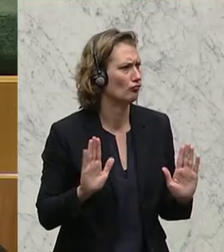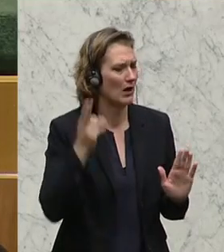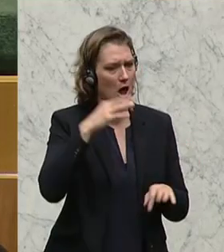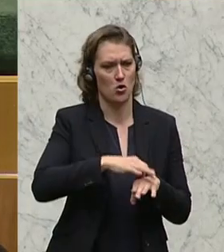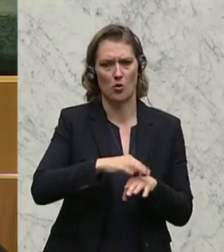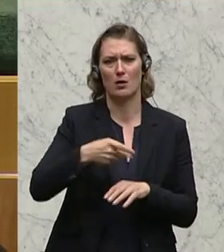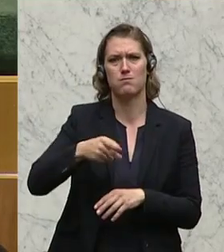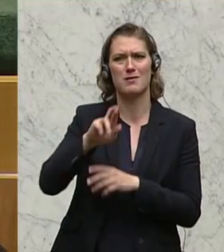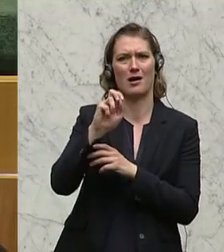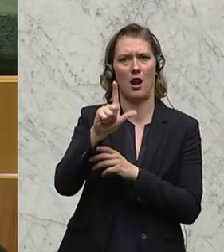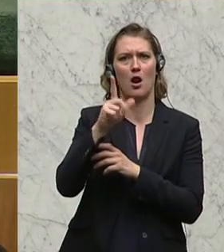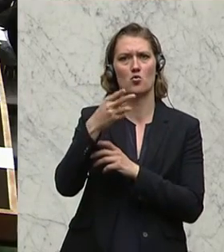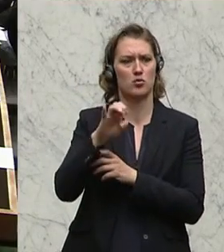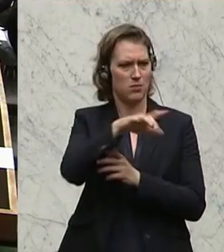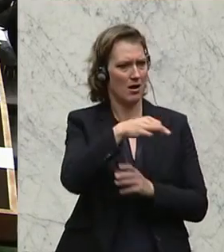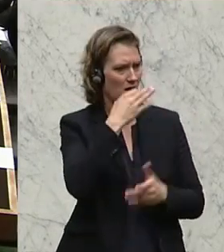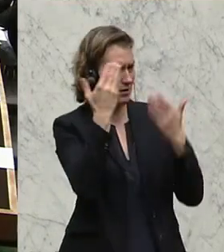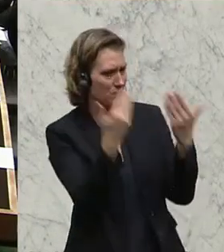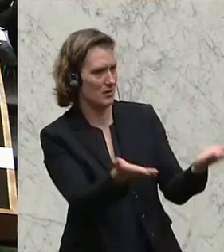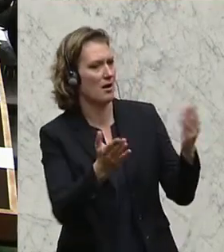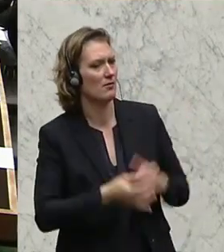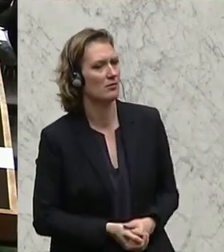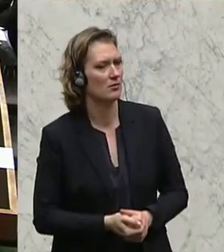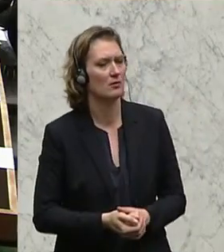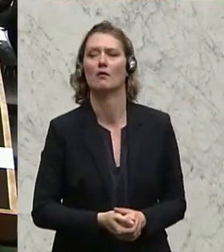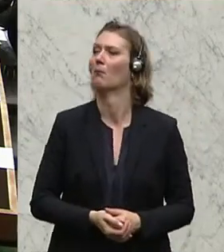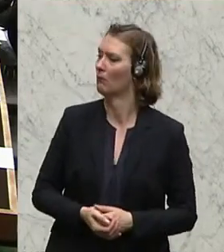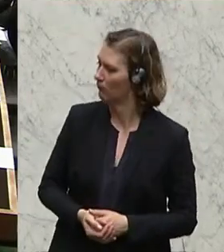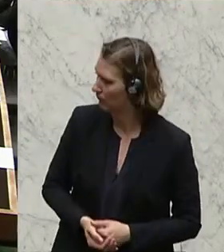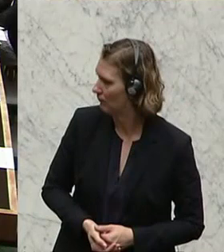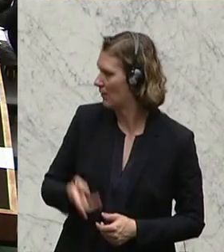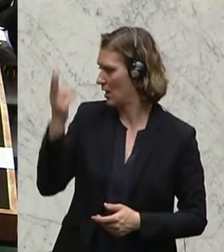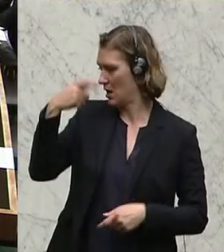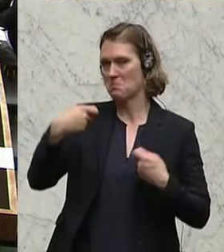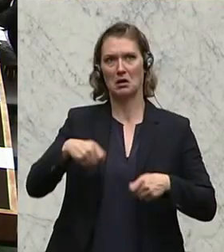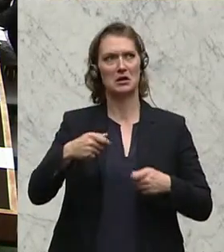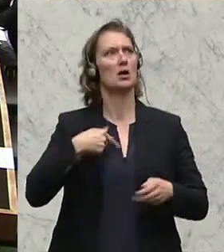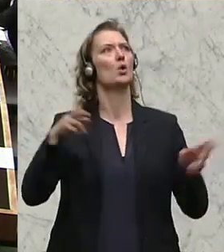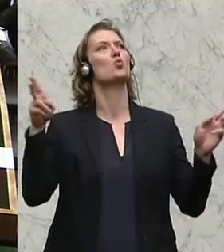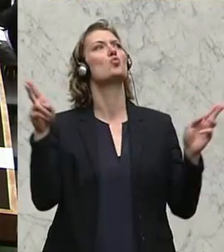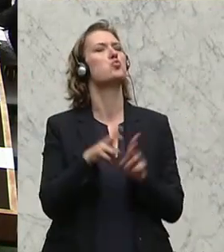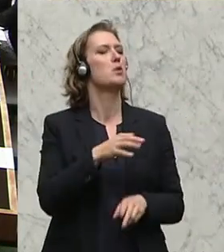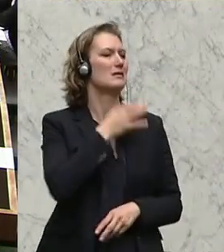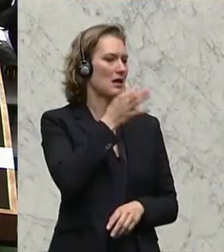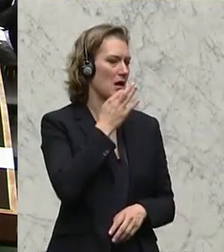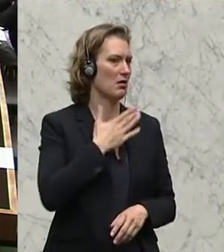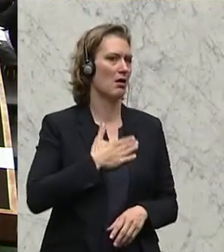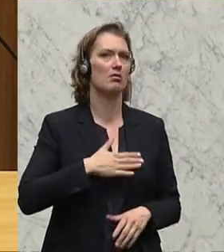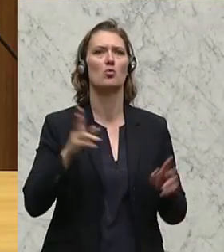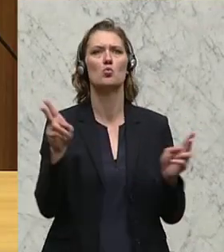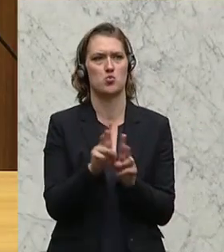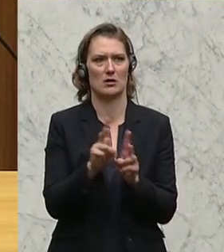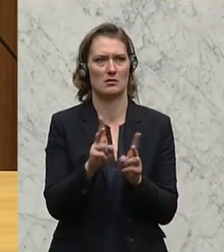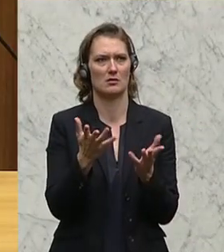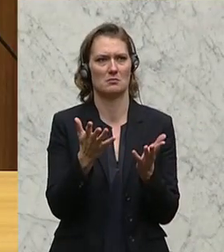Herr Dr. Birkelhofer, bitte. Herzlichen Dank, Herr Präsident. Es ist auch in aller Kürze und Klarheit ganz einfach, ich habe nur